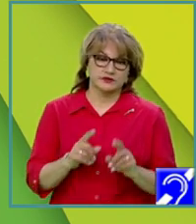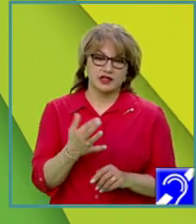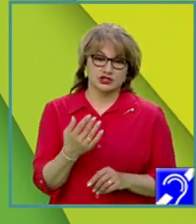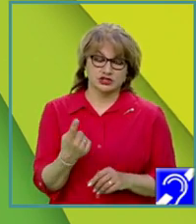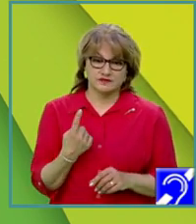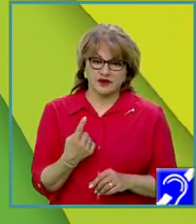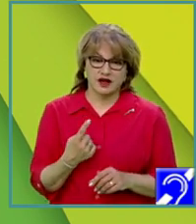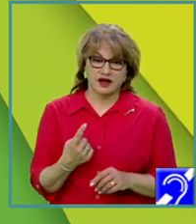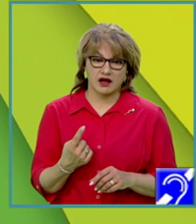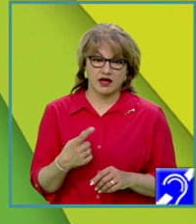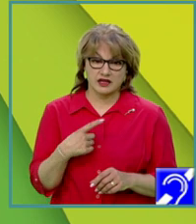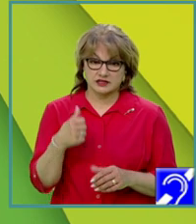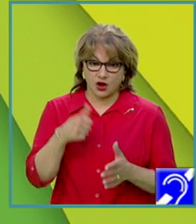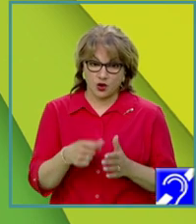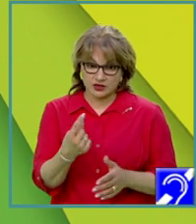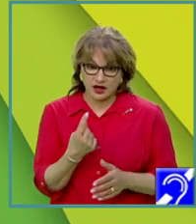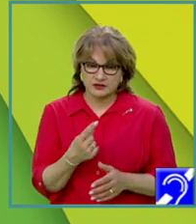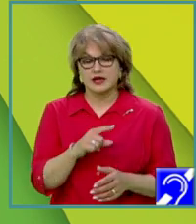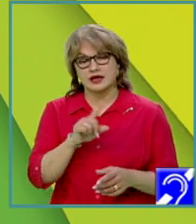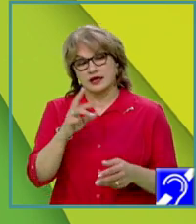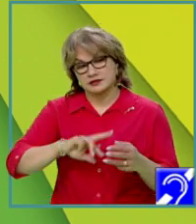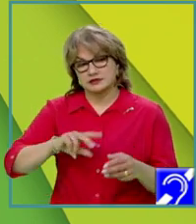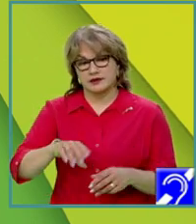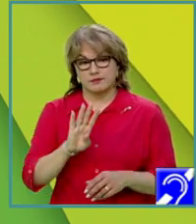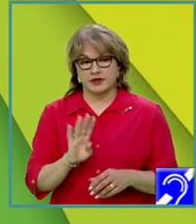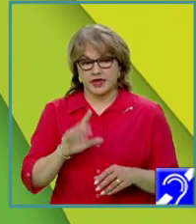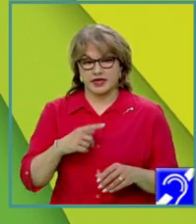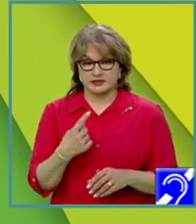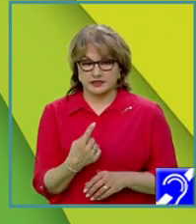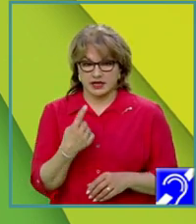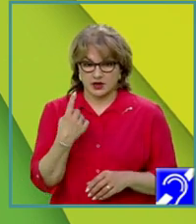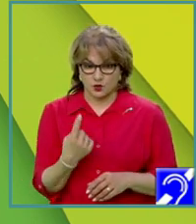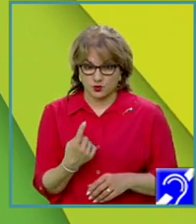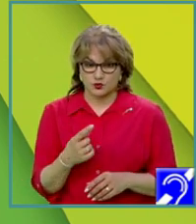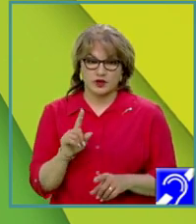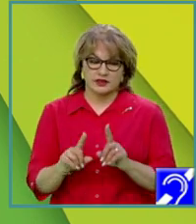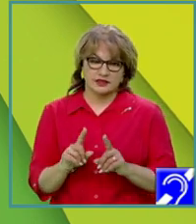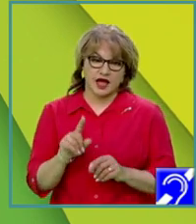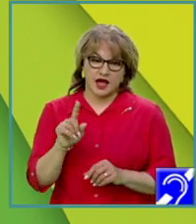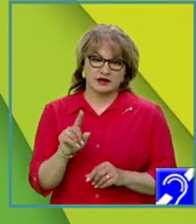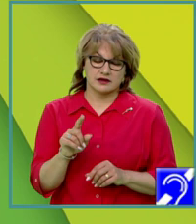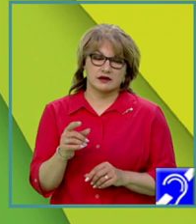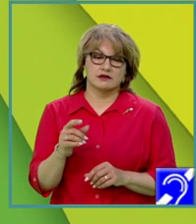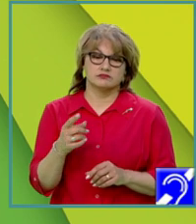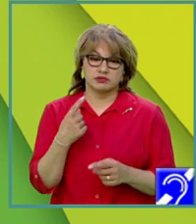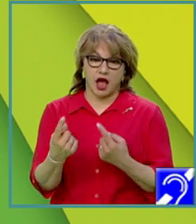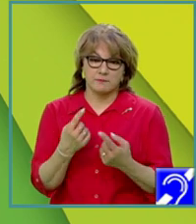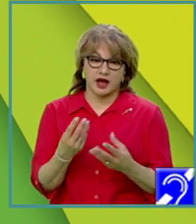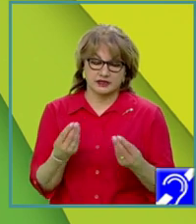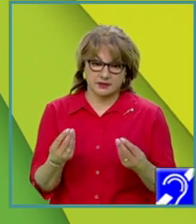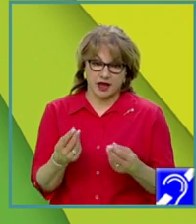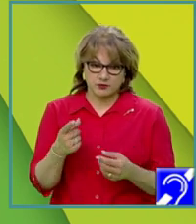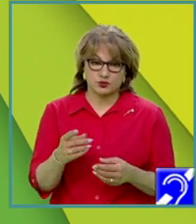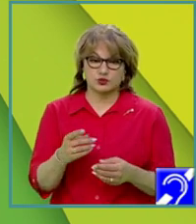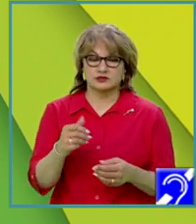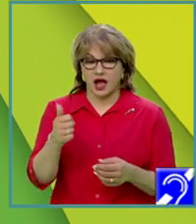apare o singură dată, în B avem valoarea 1. În situația în care apare de mai multe ori, în B se